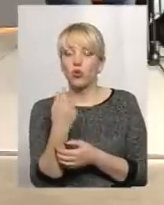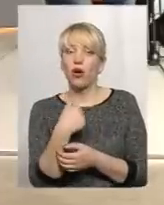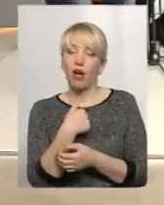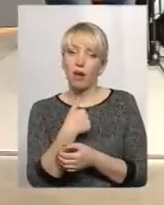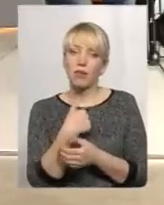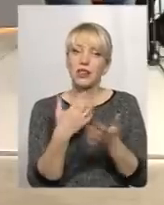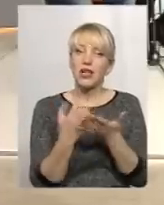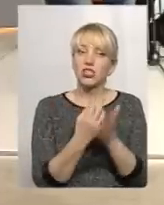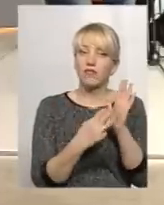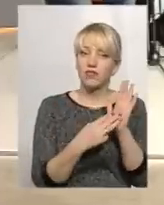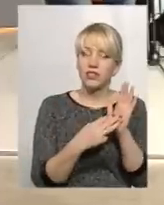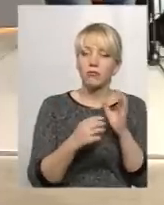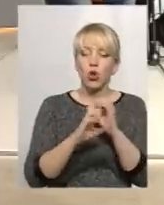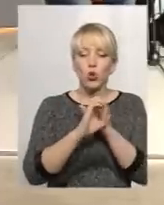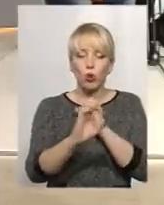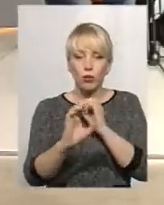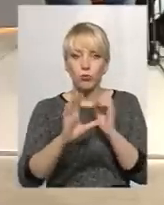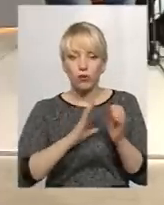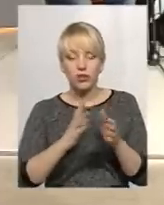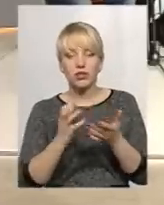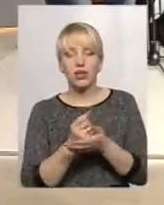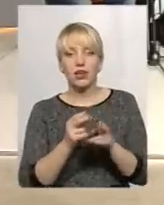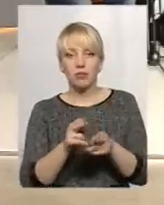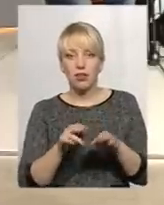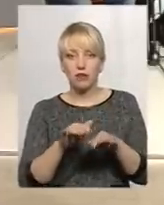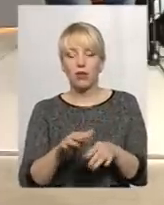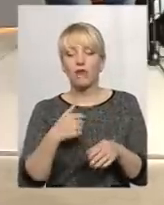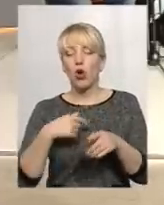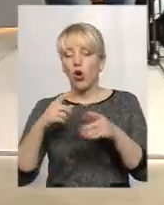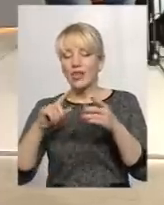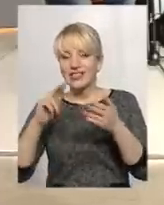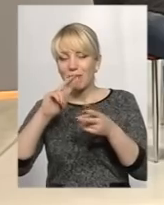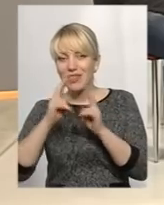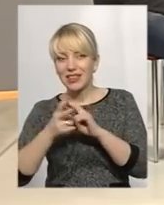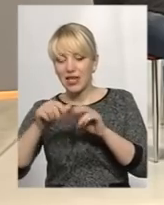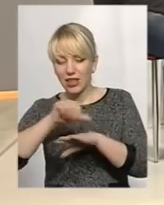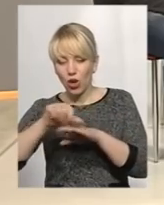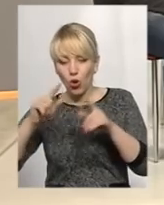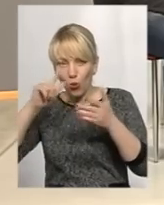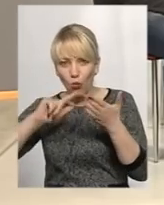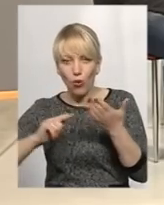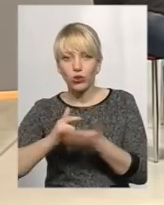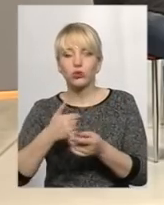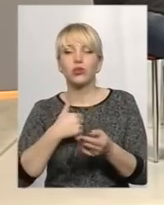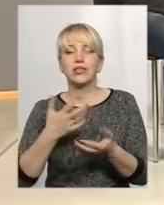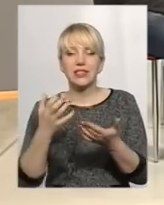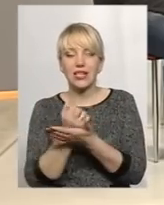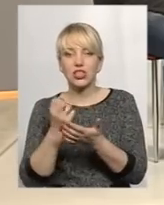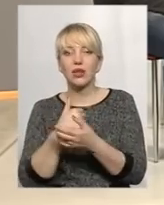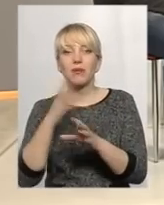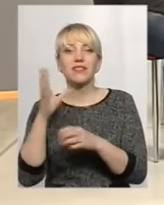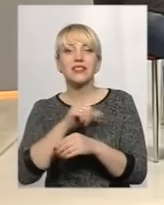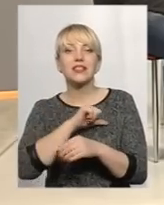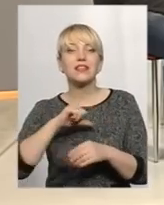Проклали трубопровід, знайшли кримінальна справа. Змінили контури, знайшли так само. Не встановлені межі, використані кості. Так само ми це все передали в